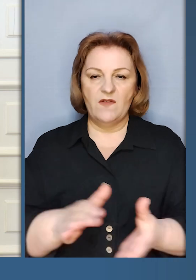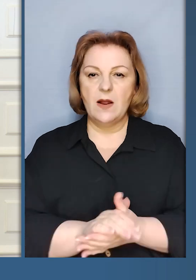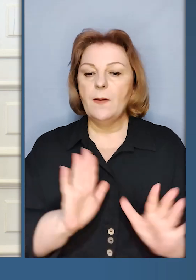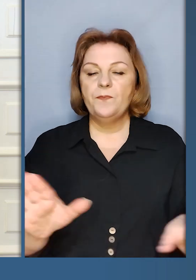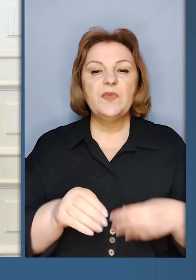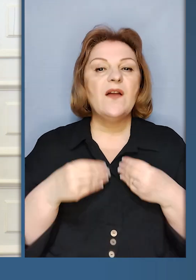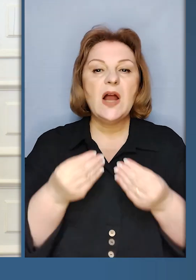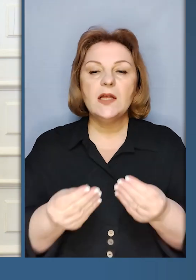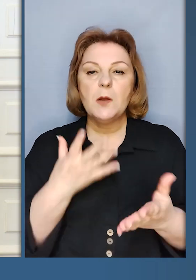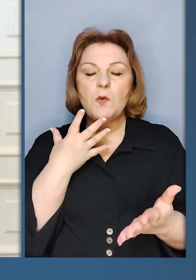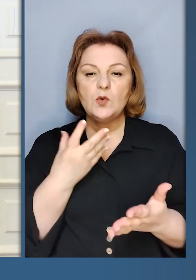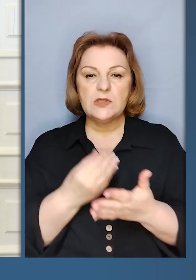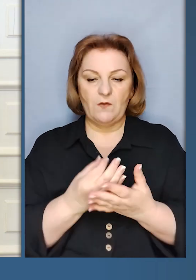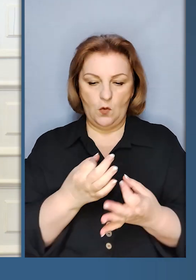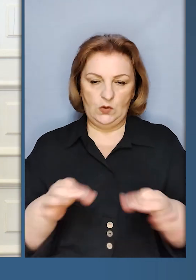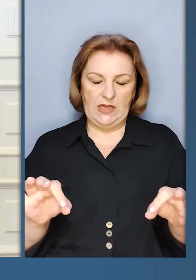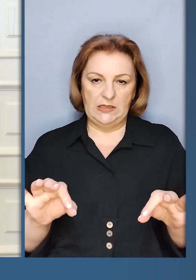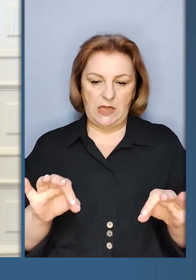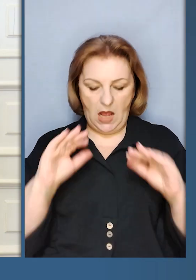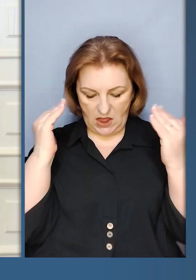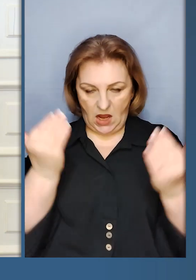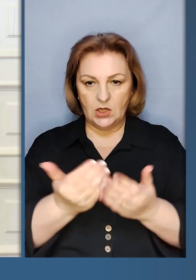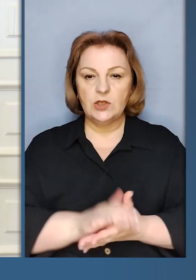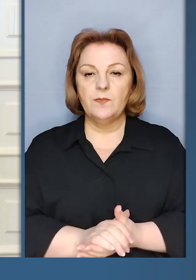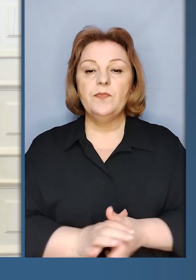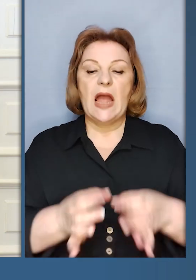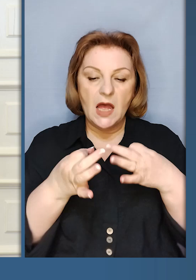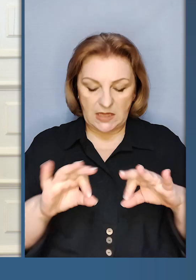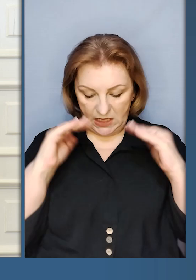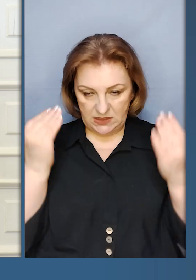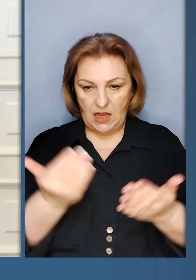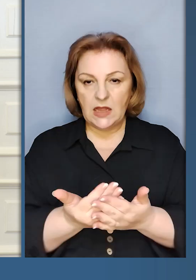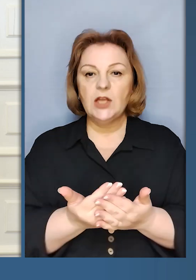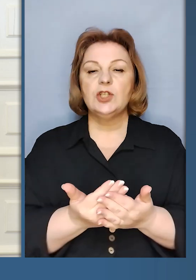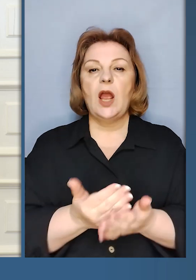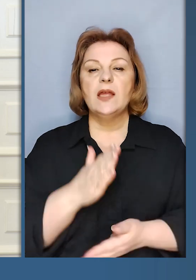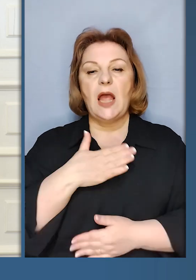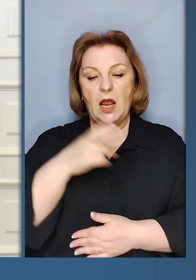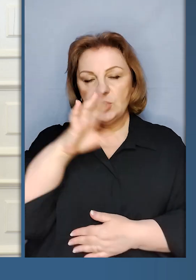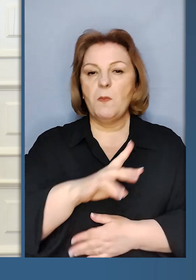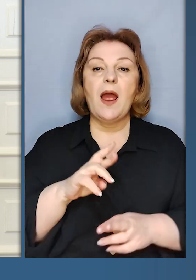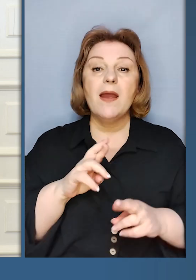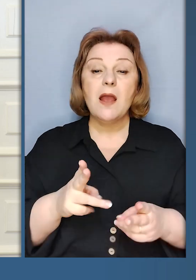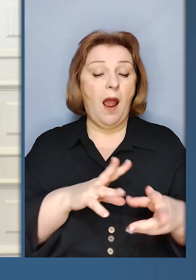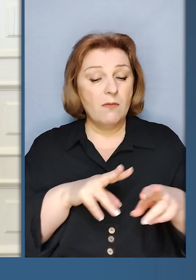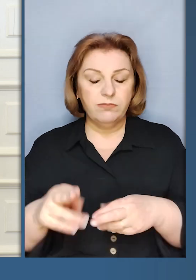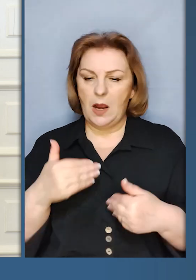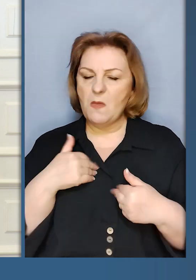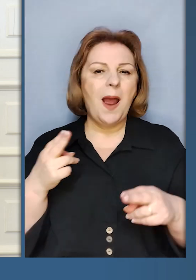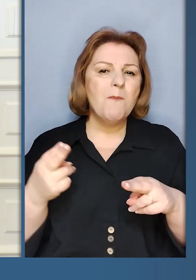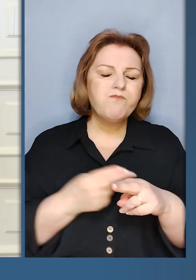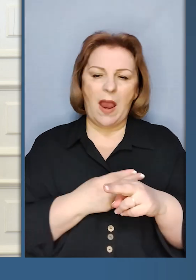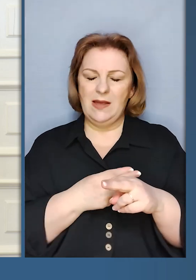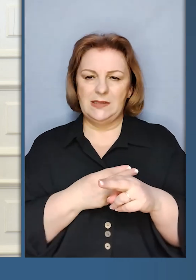дамо, не віддамо свою незалежність, незалежність нашої держави. Так само, як ми і безкомпромісні в